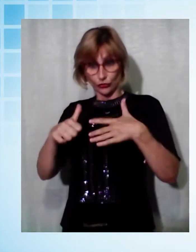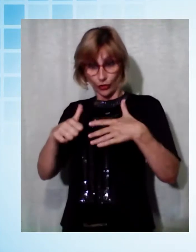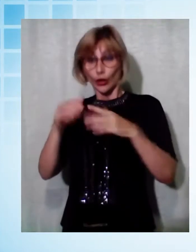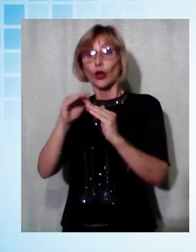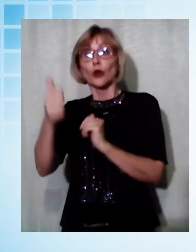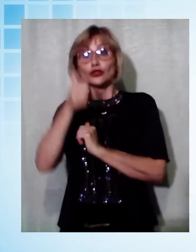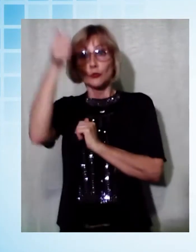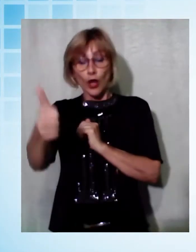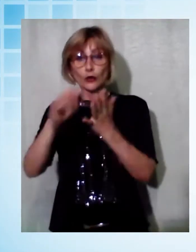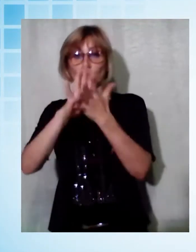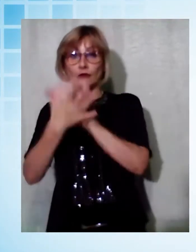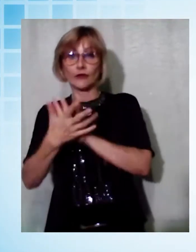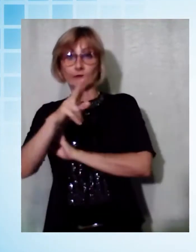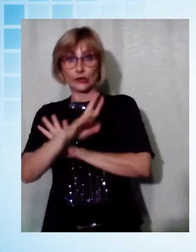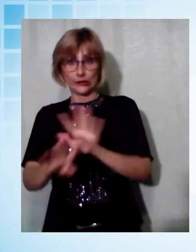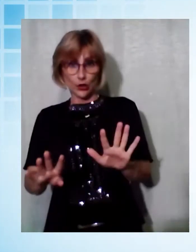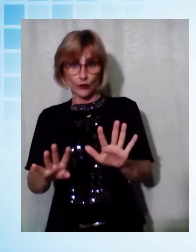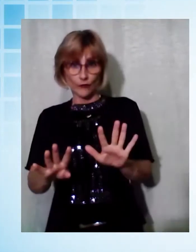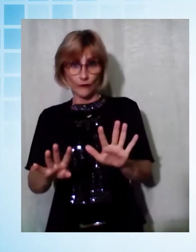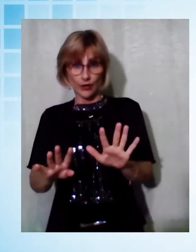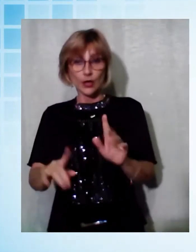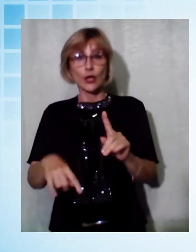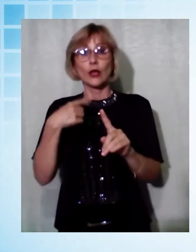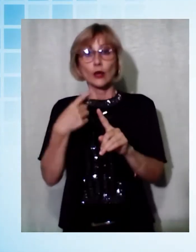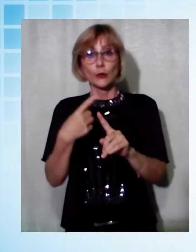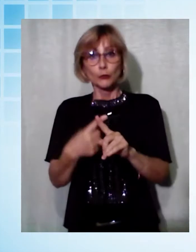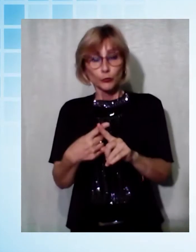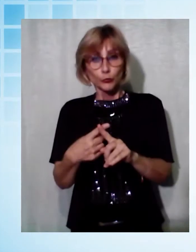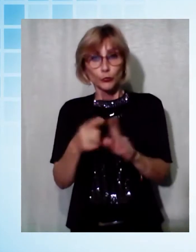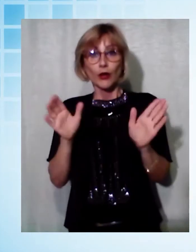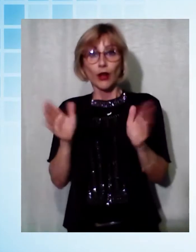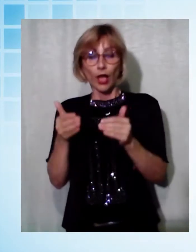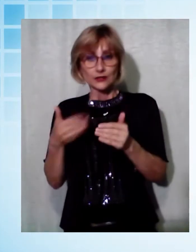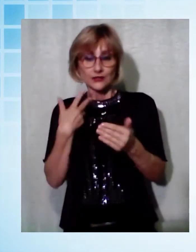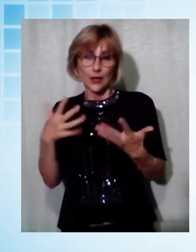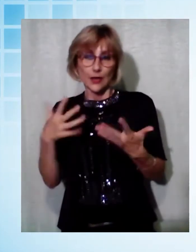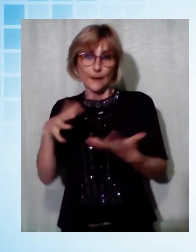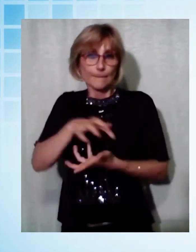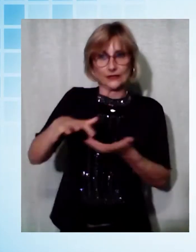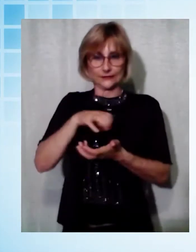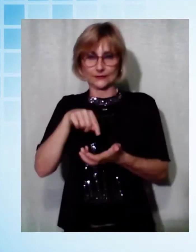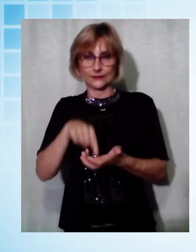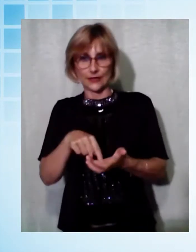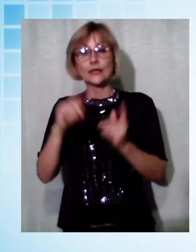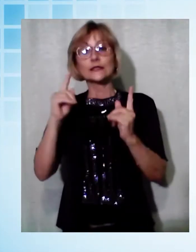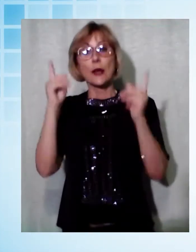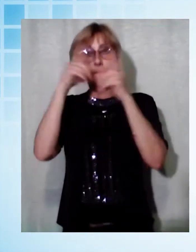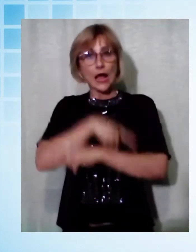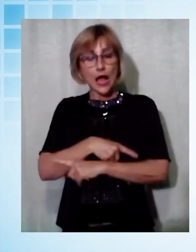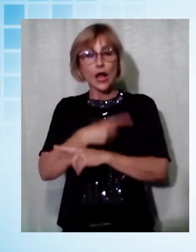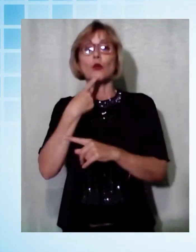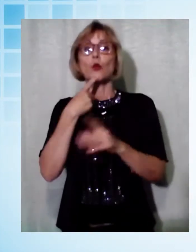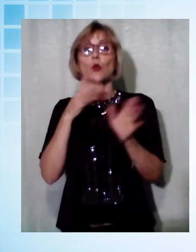classi e le mettiamo insieme. E cosa succede? La classica classe pollaio. Se va male, una classe verrà addirittura